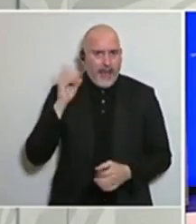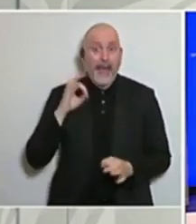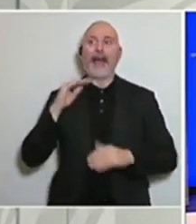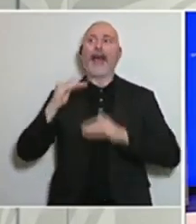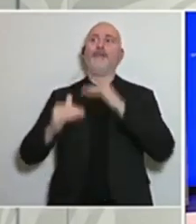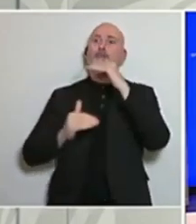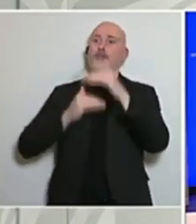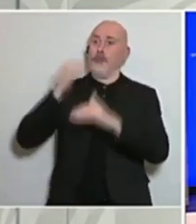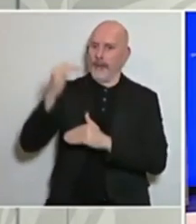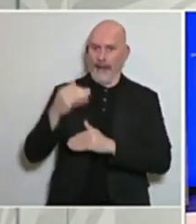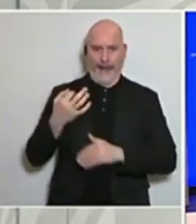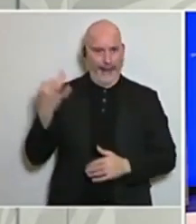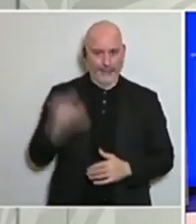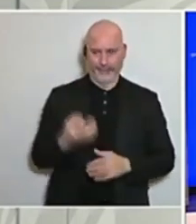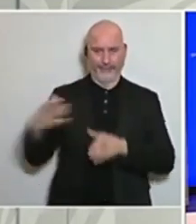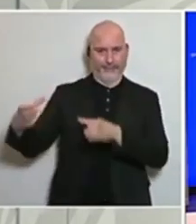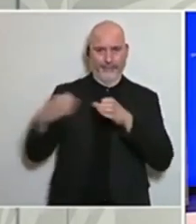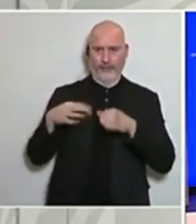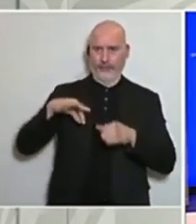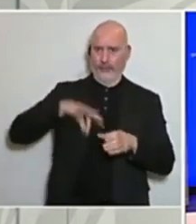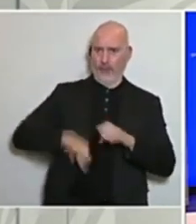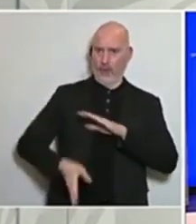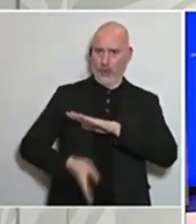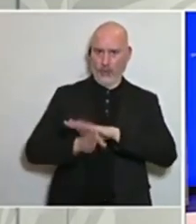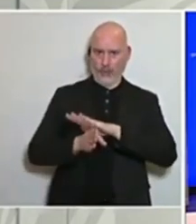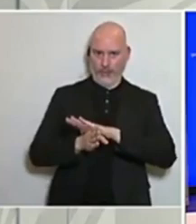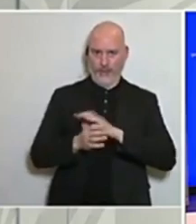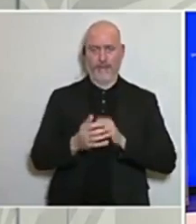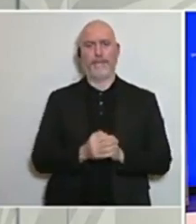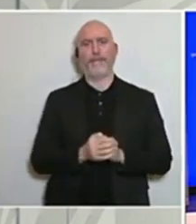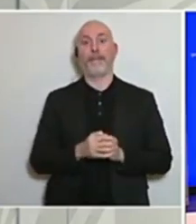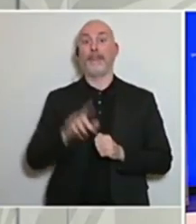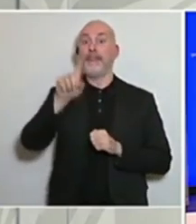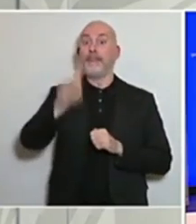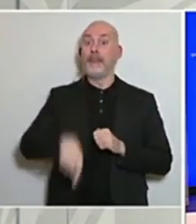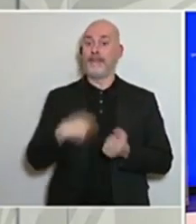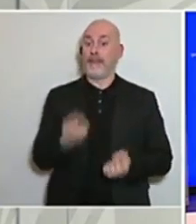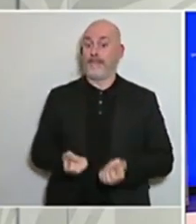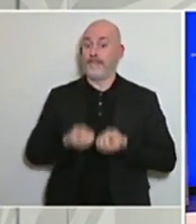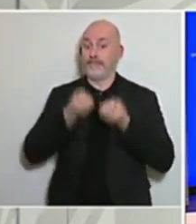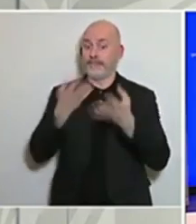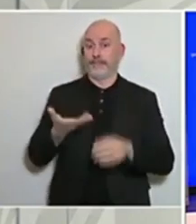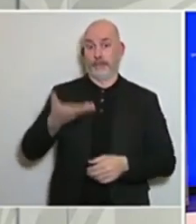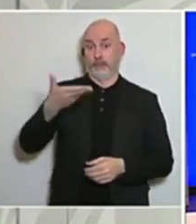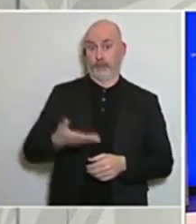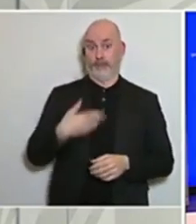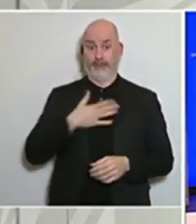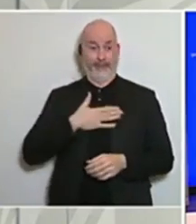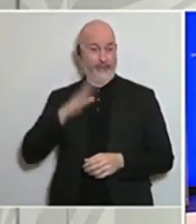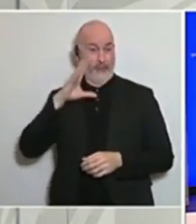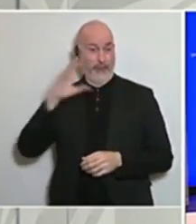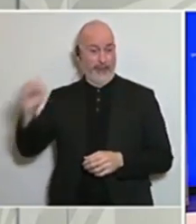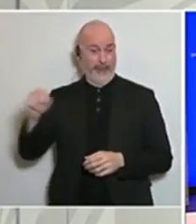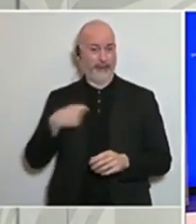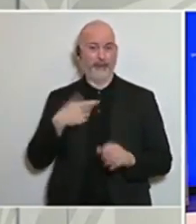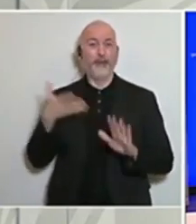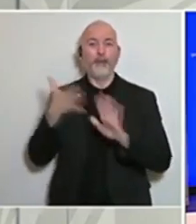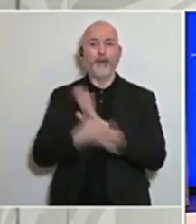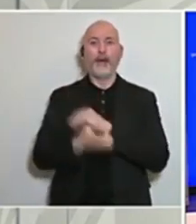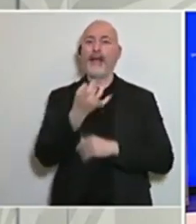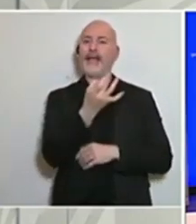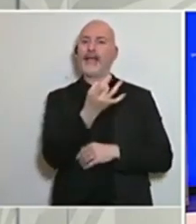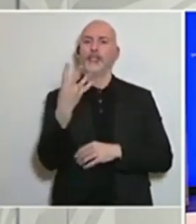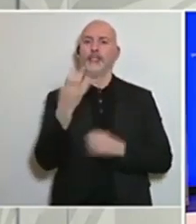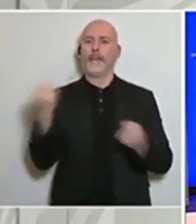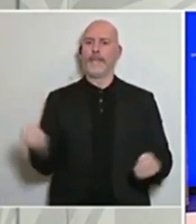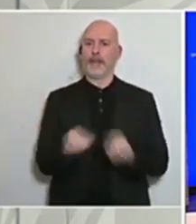D'altra banda, també volíem fer una observació important per part del govern en relació als 14 milions de mascaretes